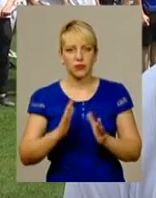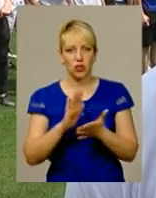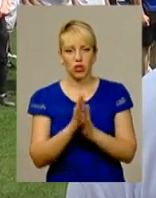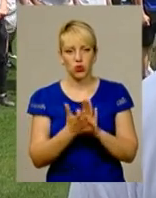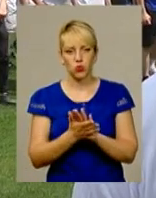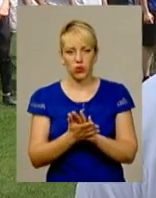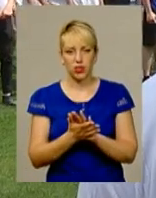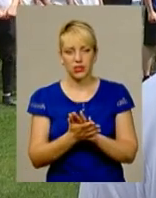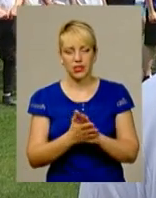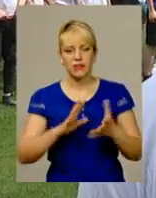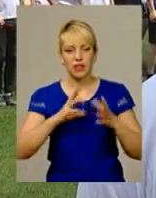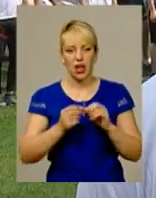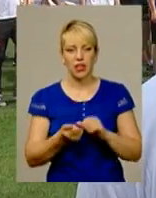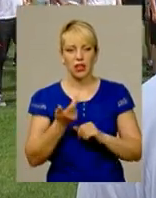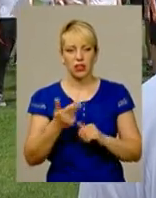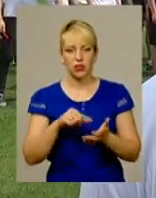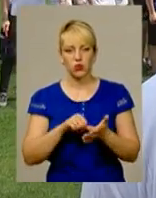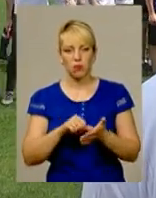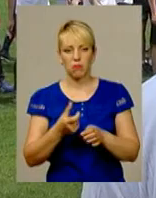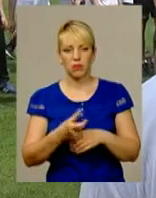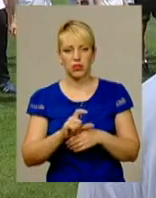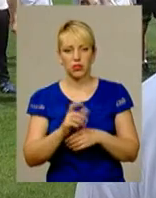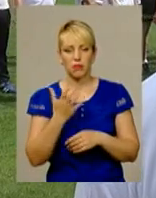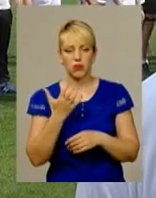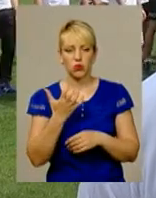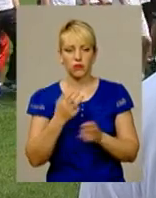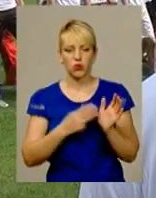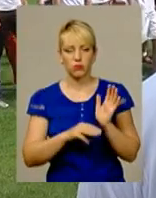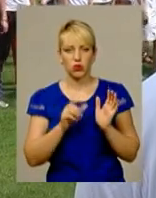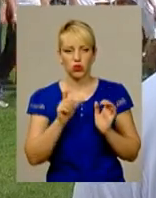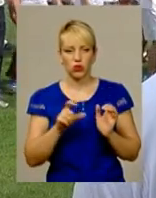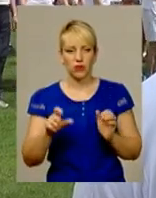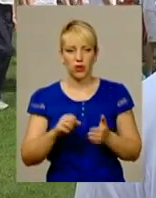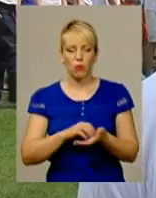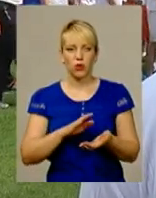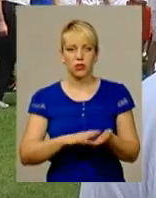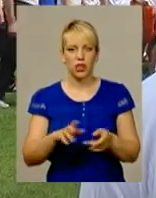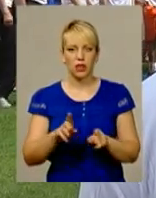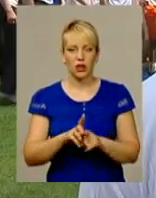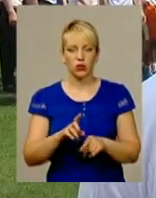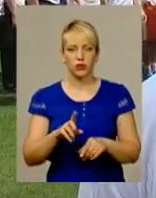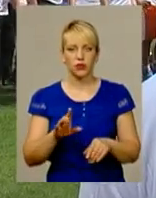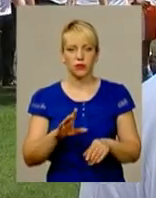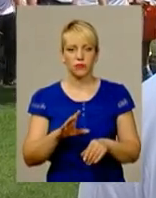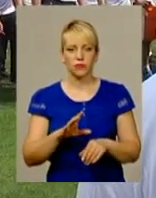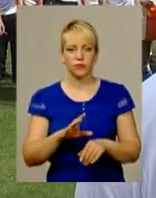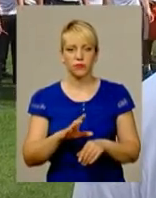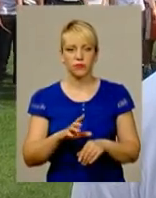ситуацій. Багальна кількість учасників більше 530 чоловік. Це по регістрації. Також приєдналися